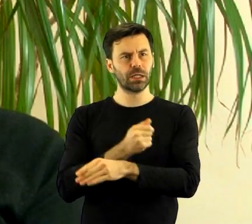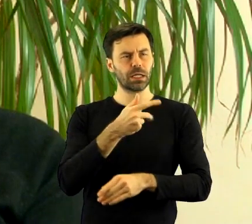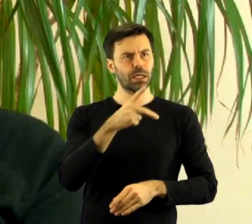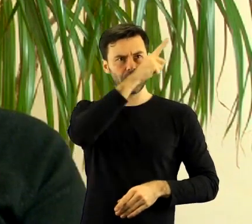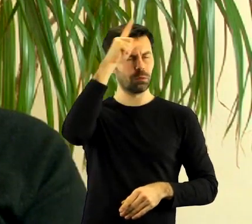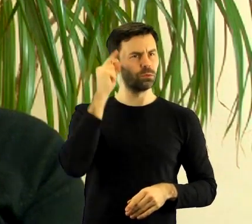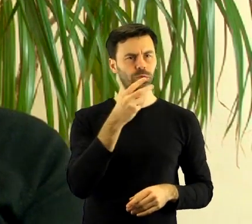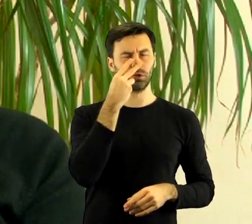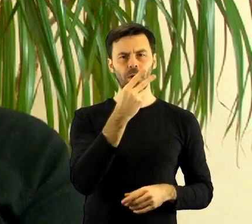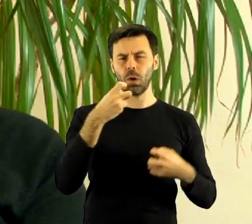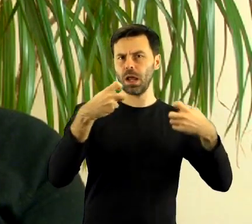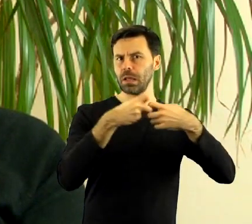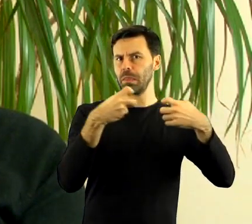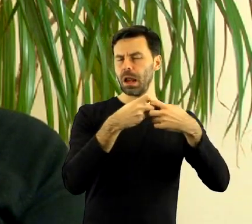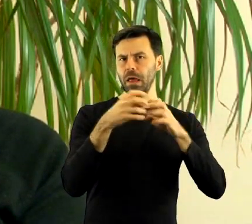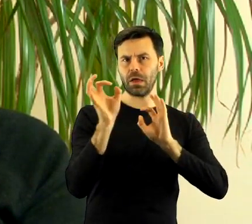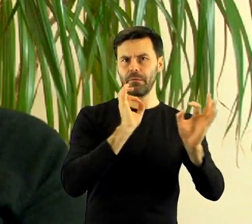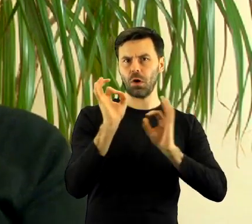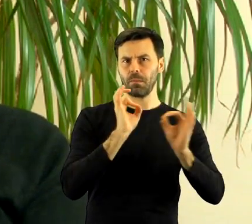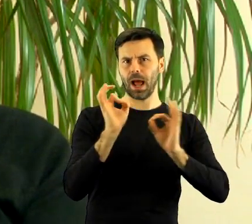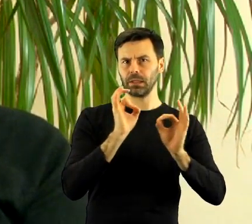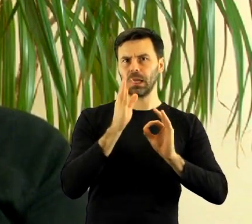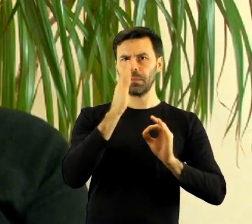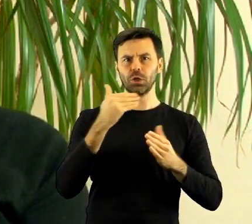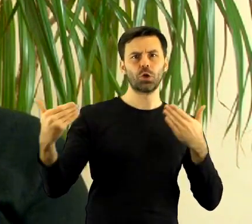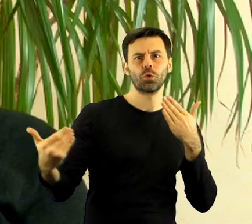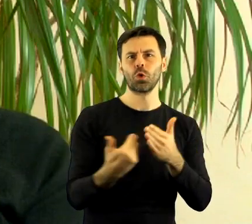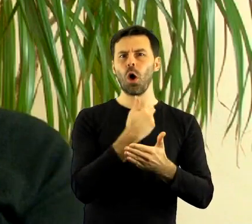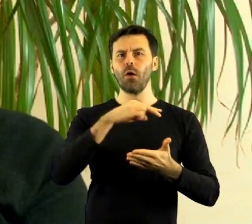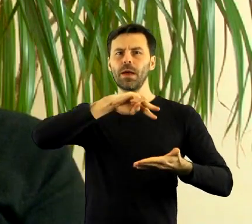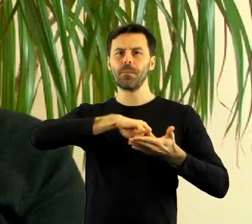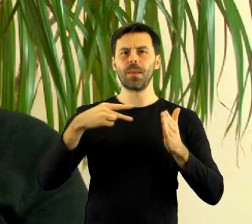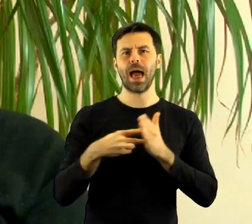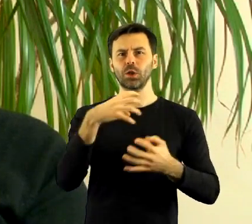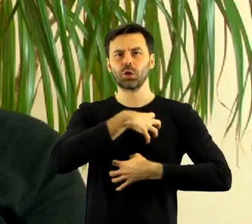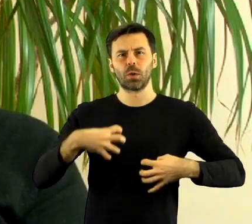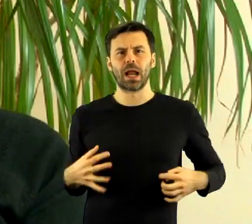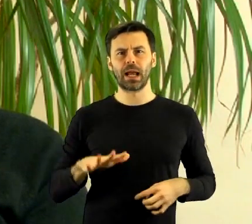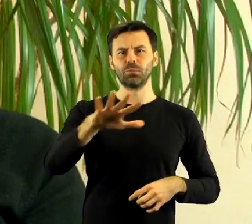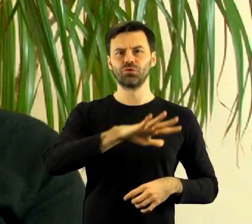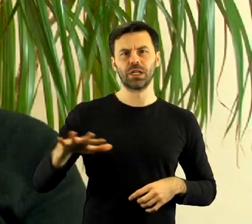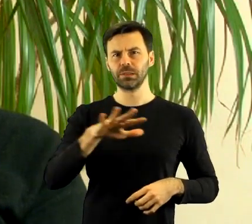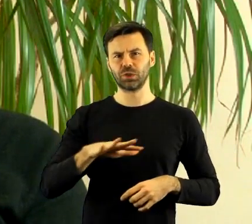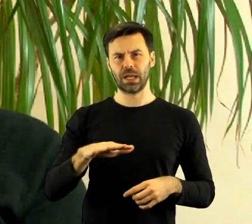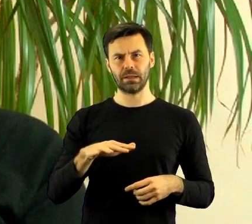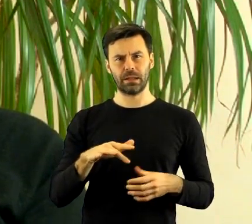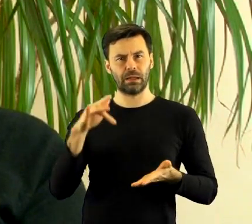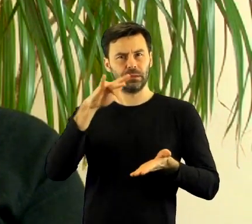mieszkańców zaniepokojonych zauważyło w internecie informację, że będzie uchwalany plan zagospodarowania przestrzennego dla naszej